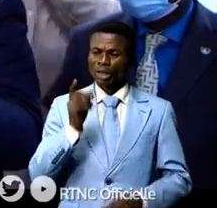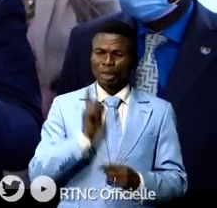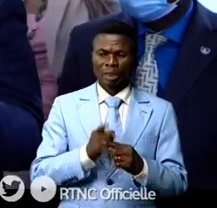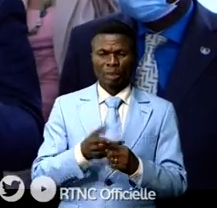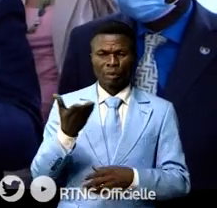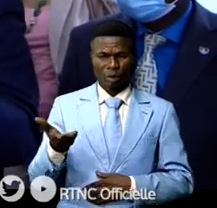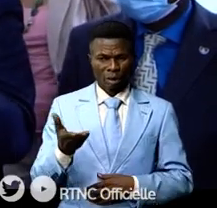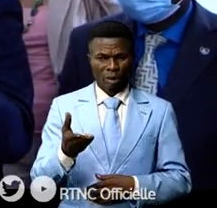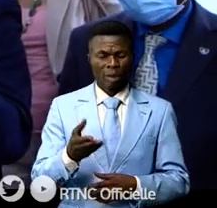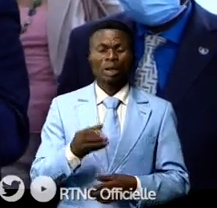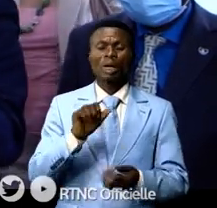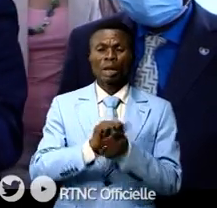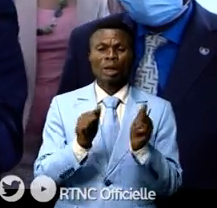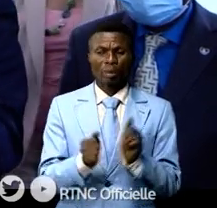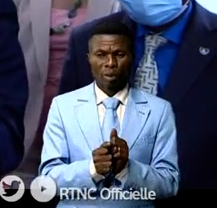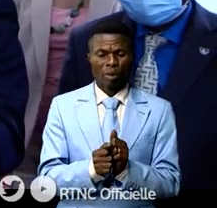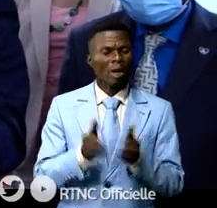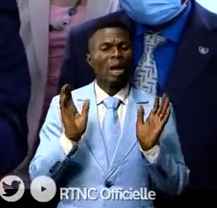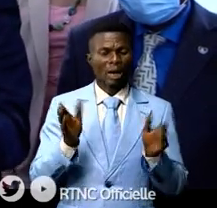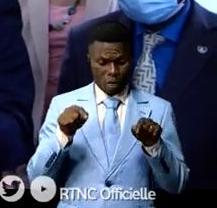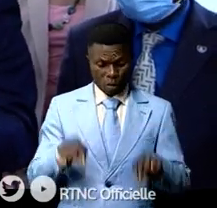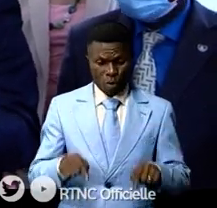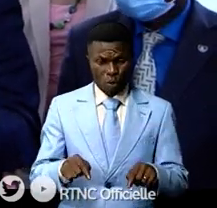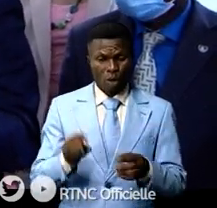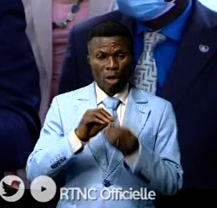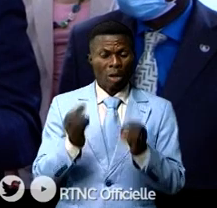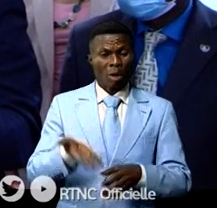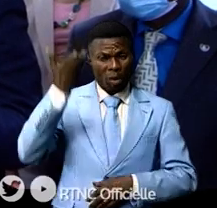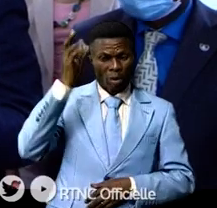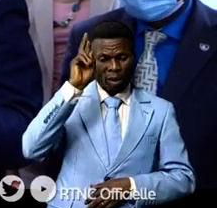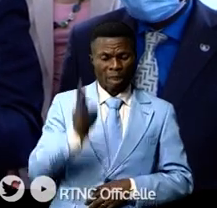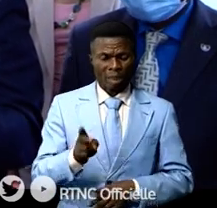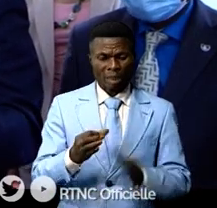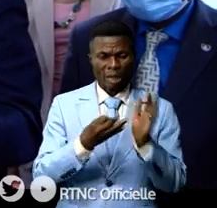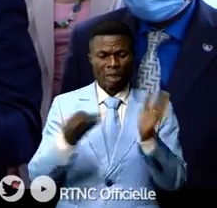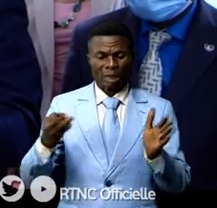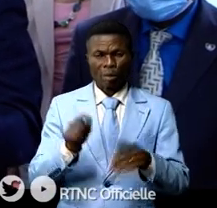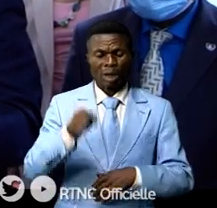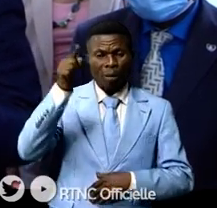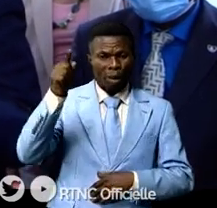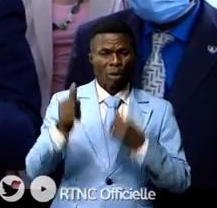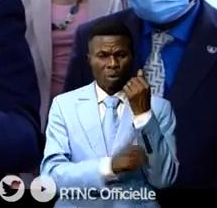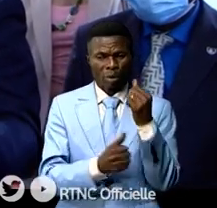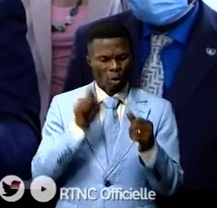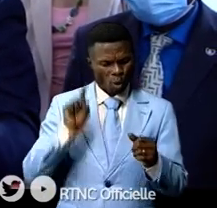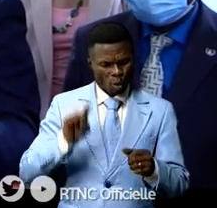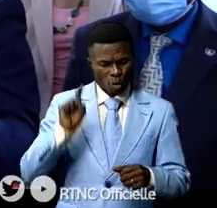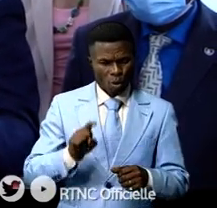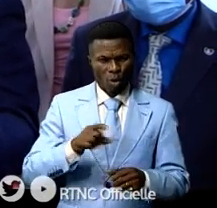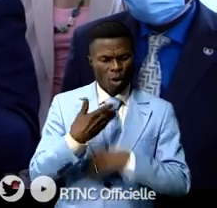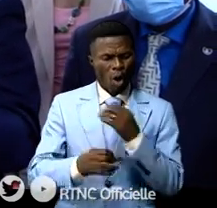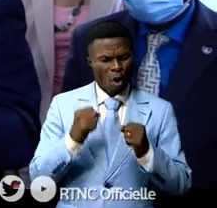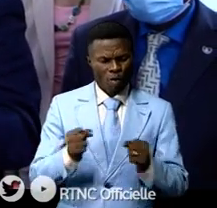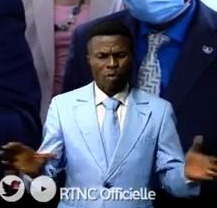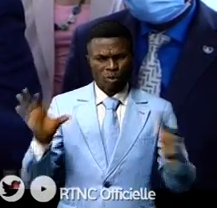situations alimentaires étaient précaires. Aujourd'hui, on est à 270 millions. C'est pour cela qu'il va falloir que toutes les